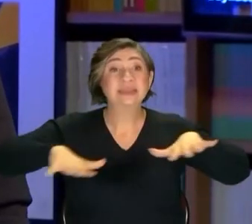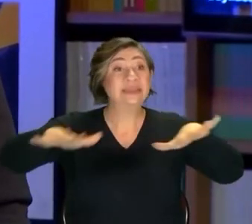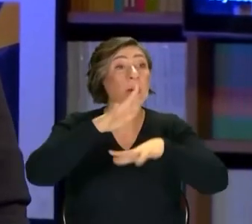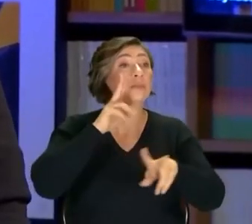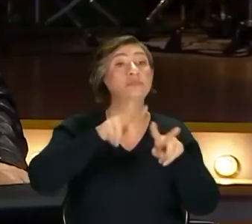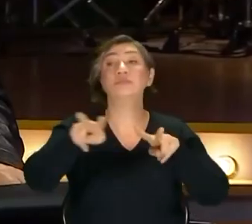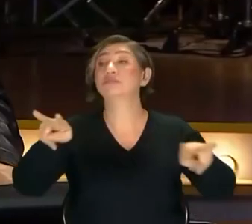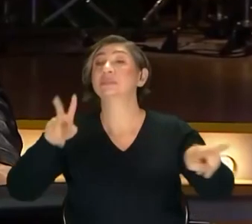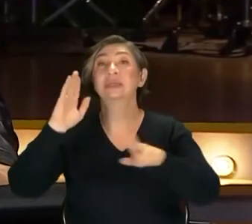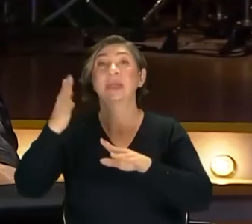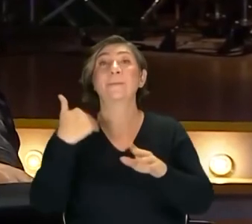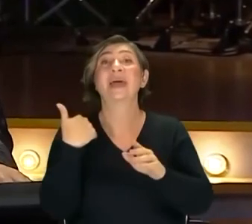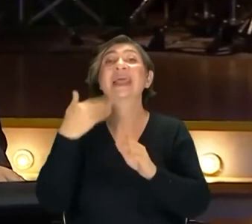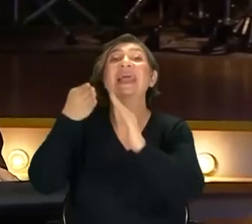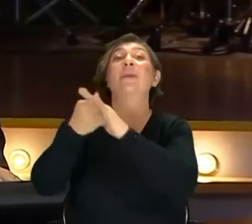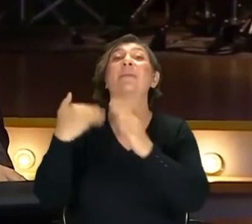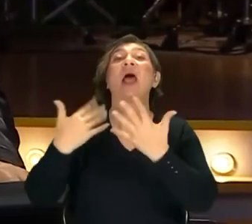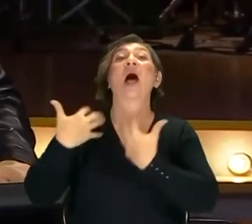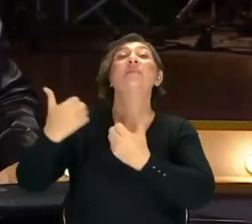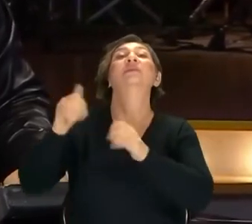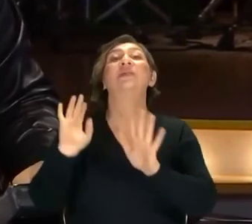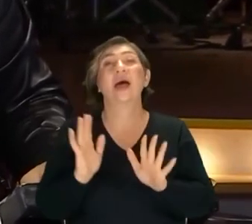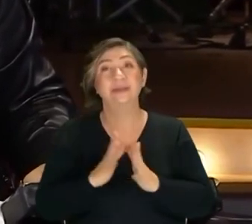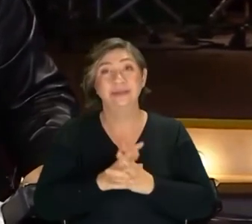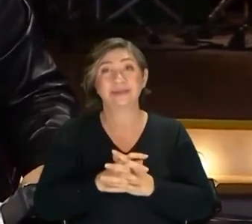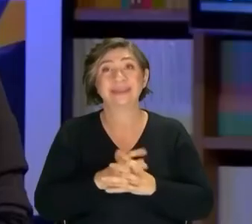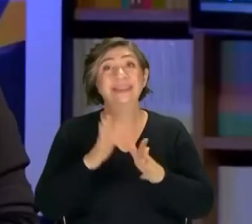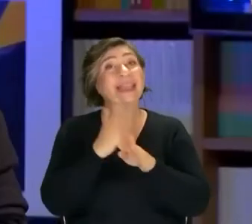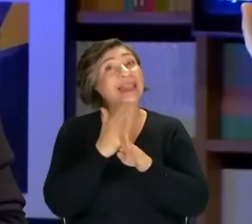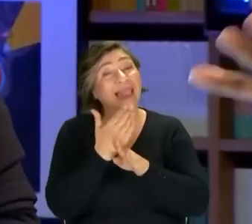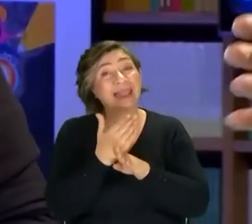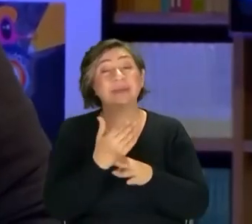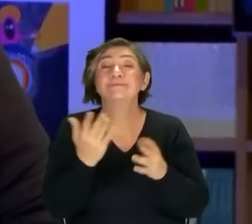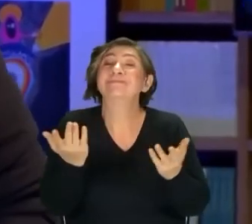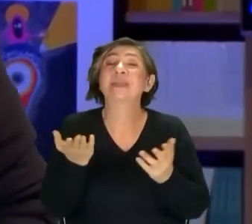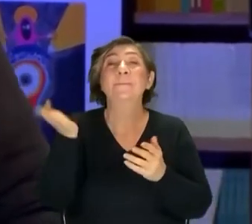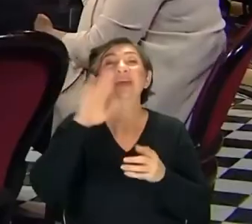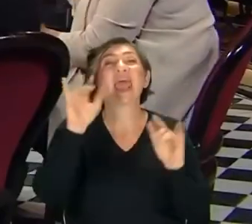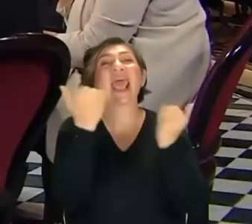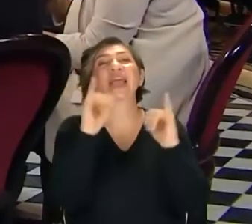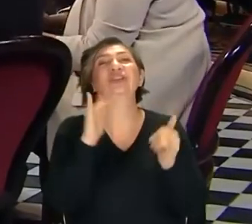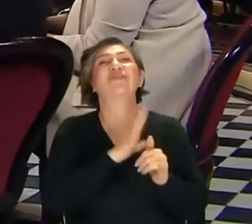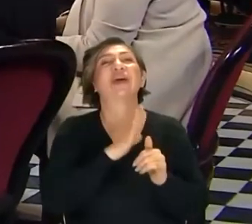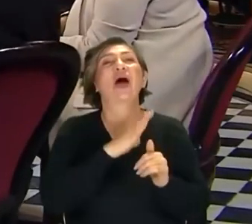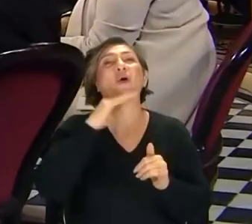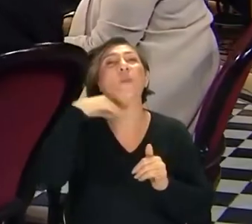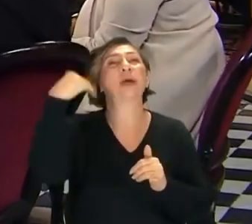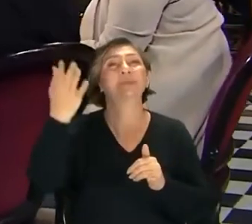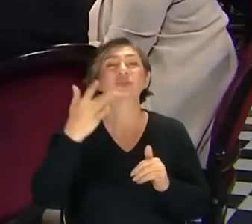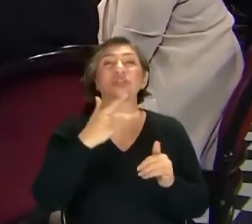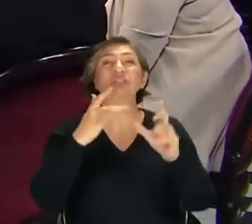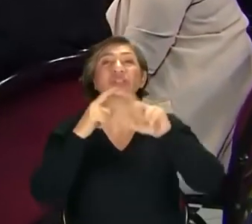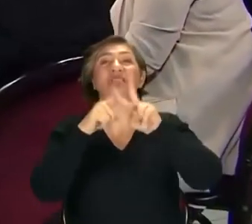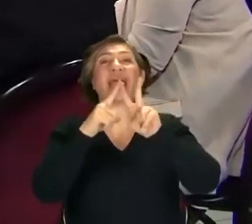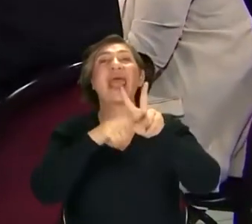tabii arazi bakmaya gidiyorlar. Ben katılamadım. Beni aralarına almadılar. Niye mi yaptılar? Çünkü başka eğlencelerim vardı. Yurt dışındaydım. Can